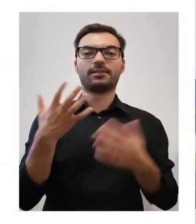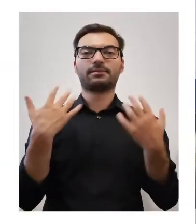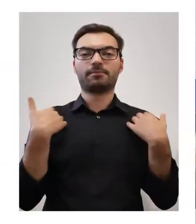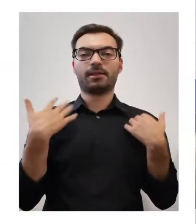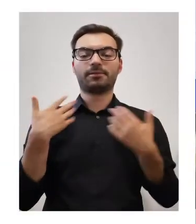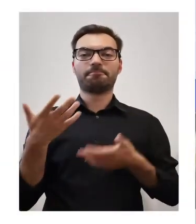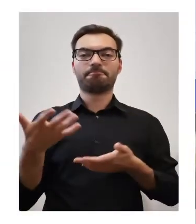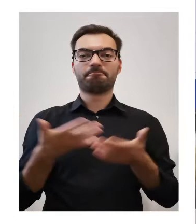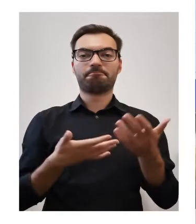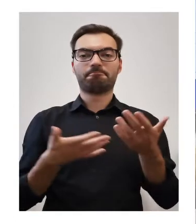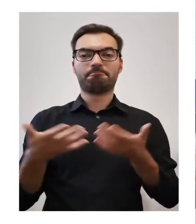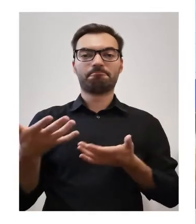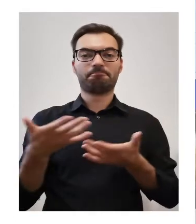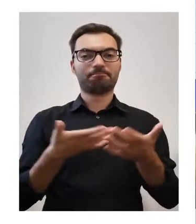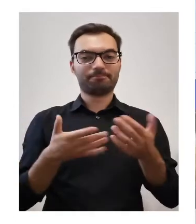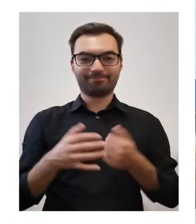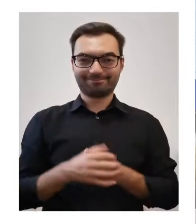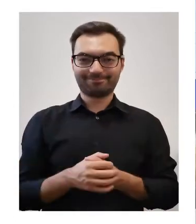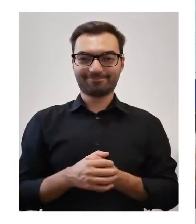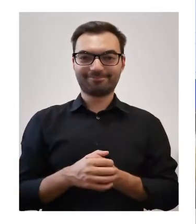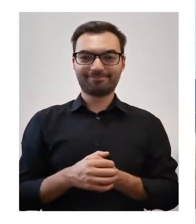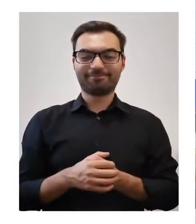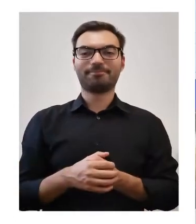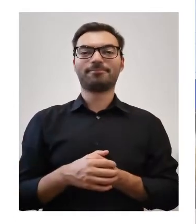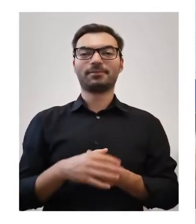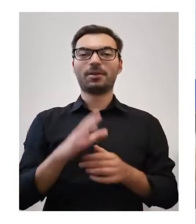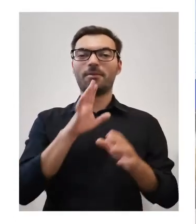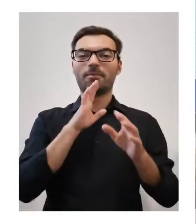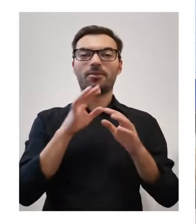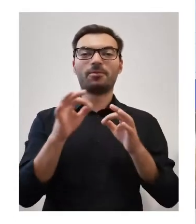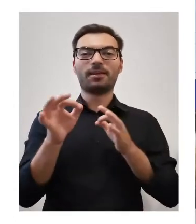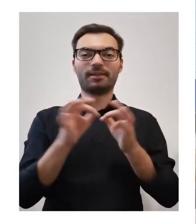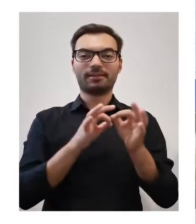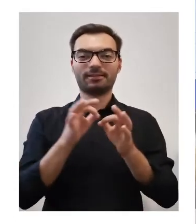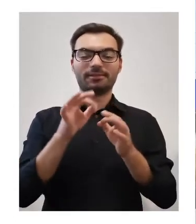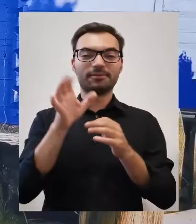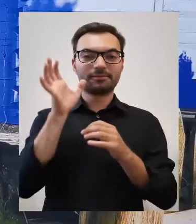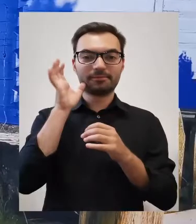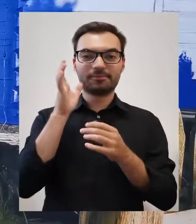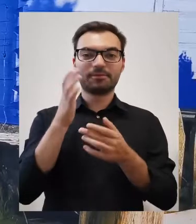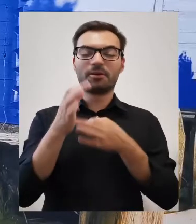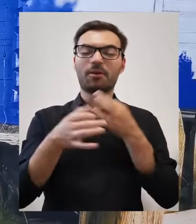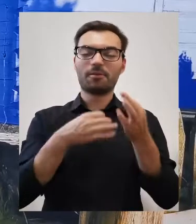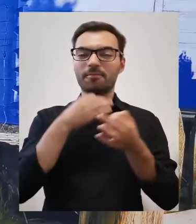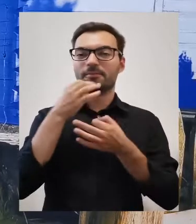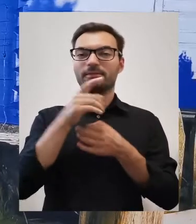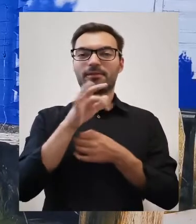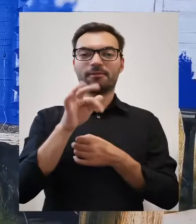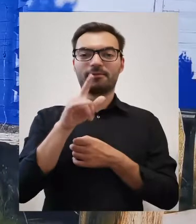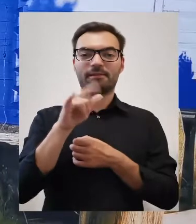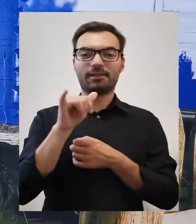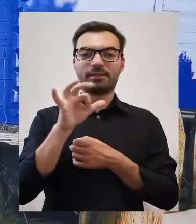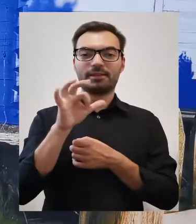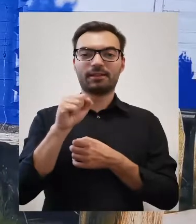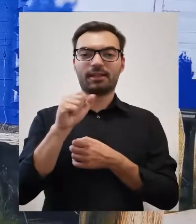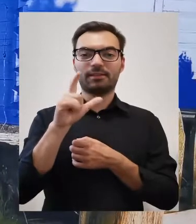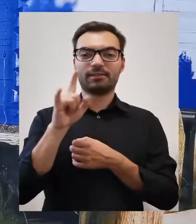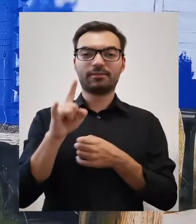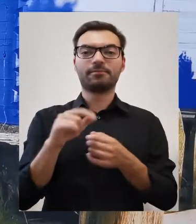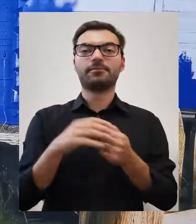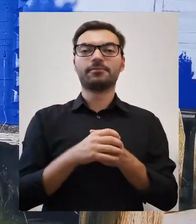wędruje po swoich dawnych włościach. Takie niezwykłe opowieści są opowiadane przez